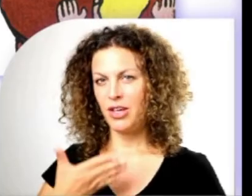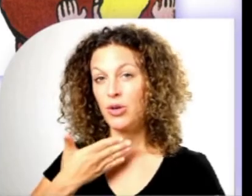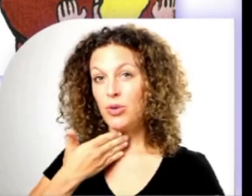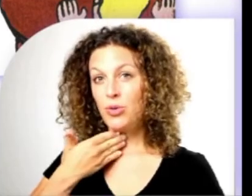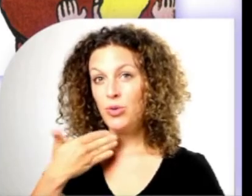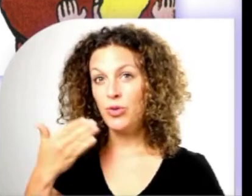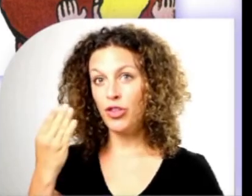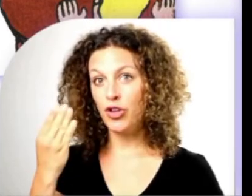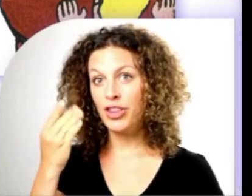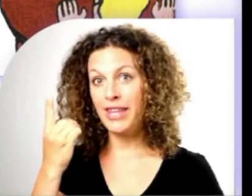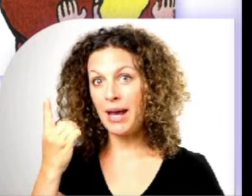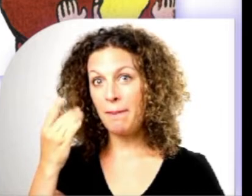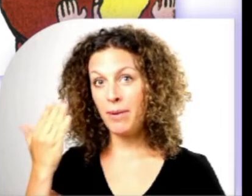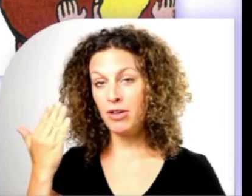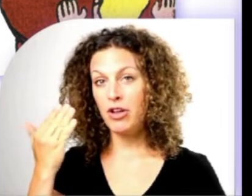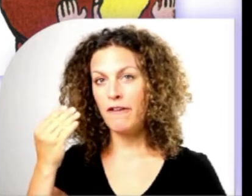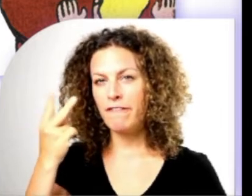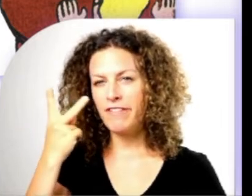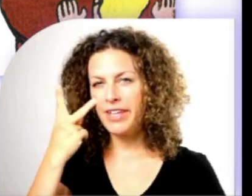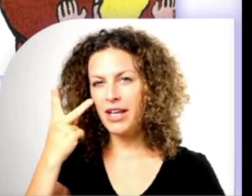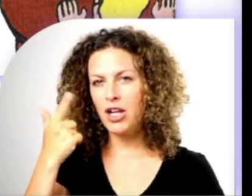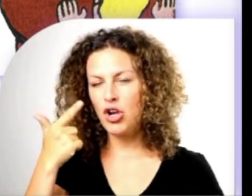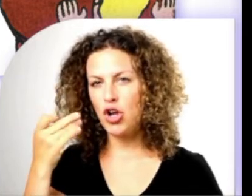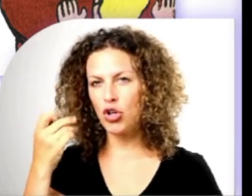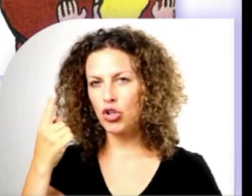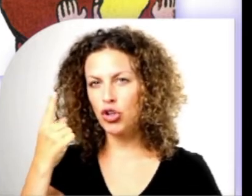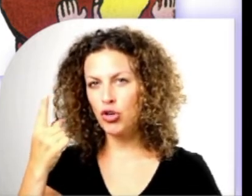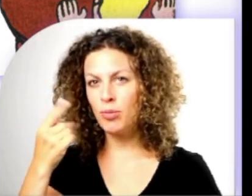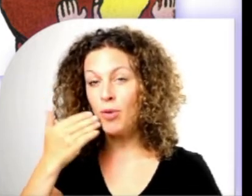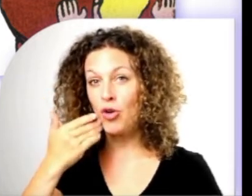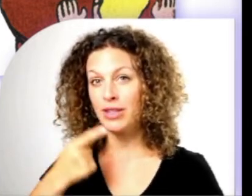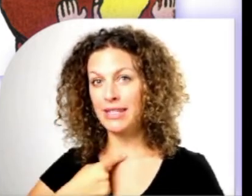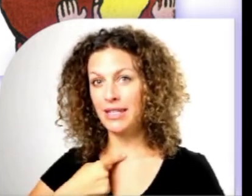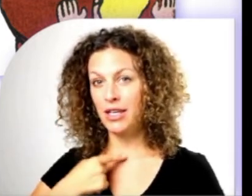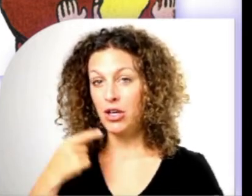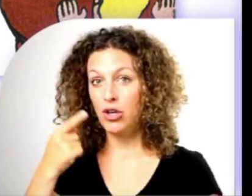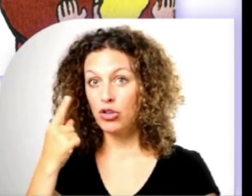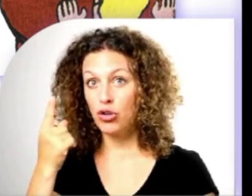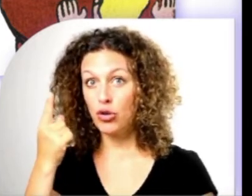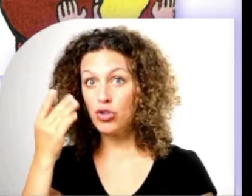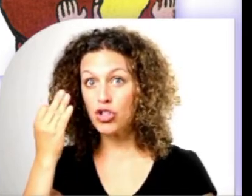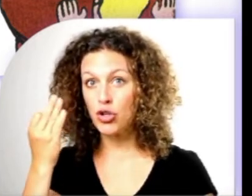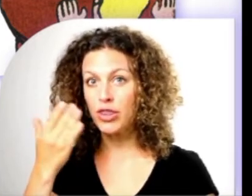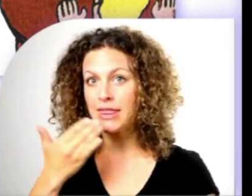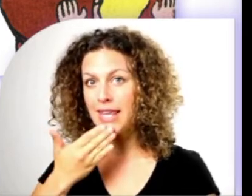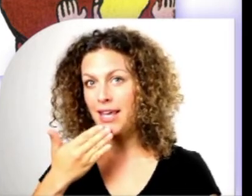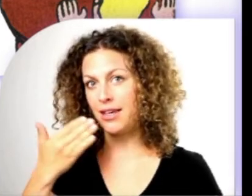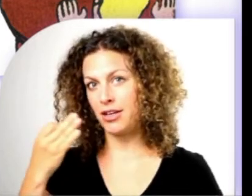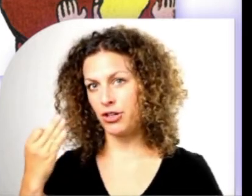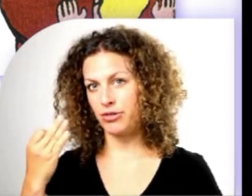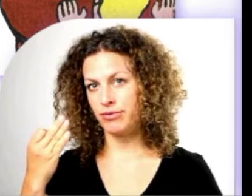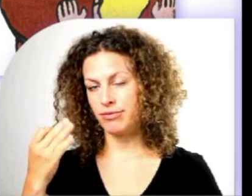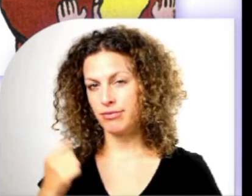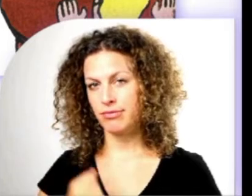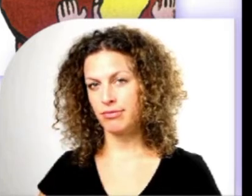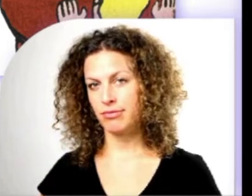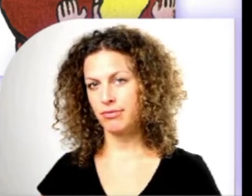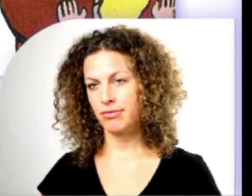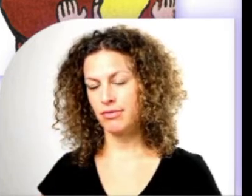Une dame vient leur demander de se taire.